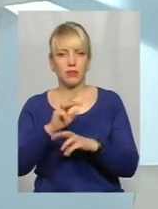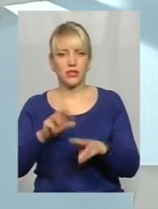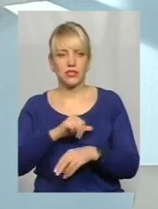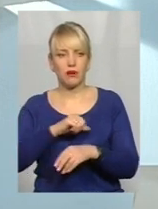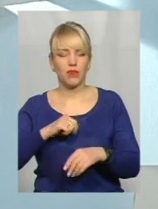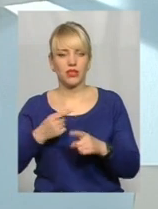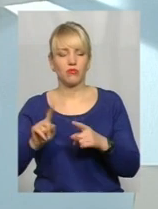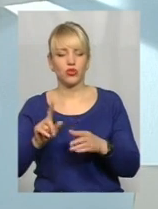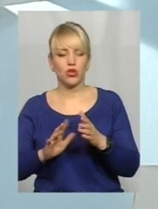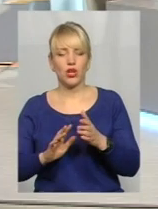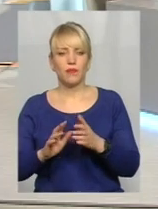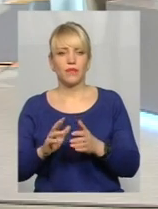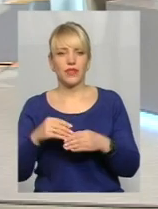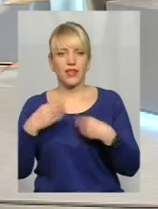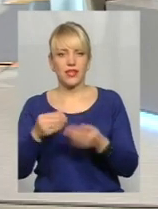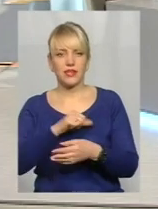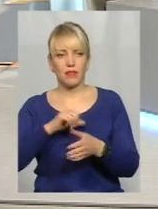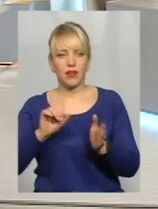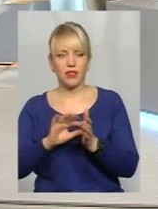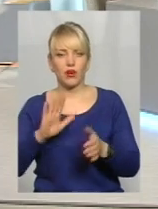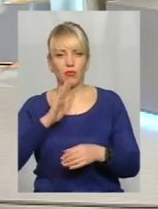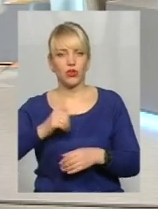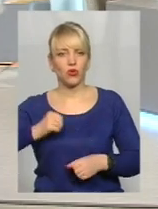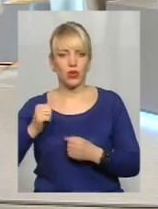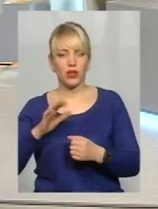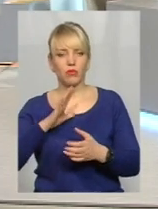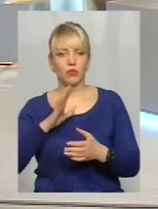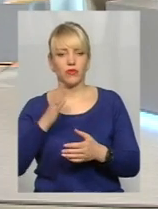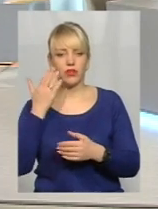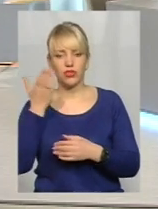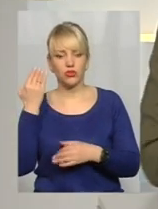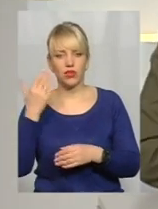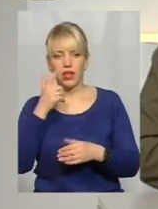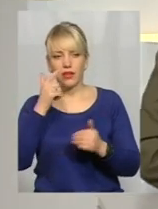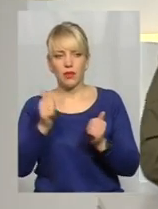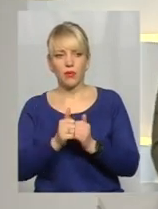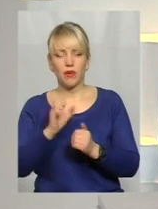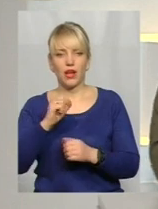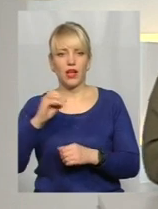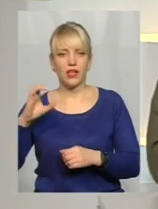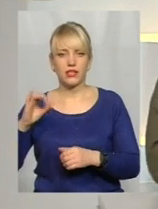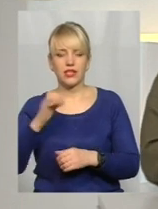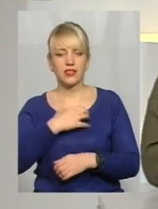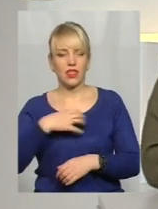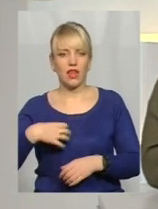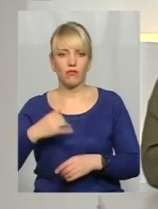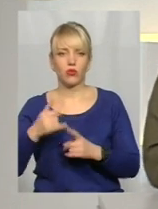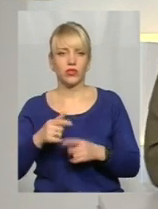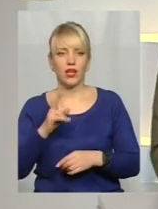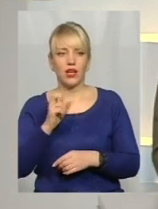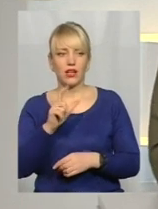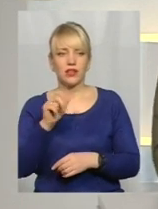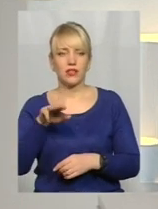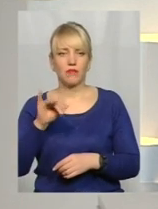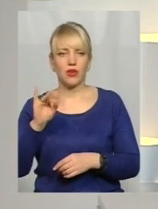довколо, тим, що дає енергію. Степане, мої колеги, нещодавно побували неподалікі від атомної станції, про яку ви щойно згадували, у Славутів Анатолія Казімірова.